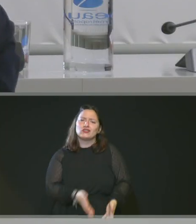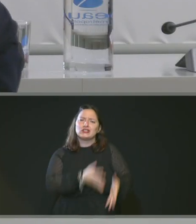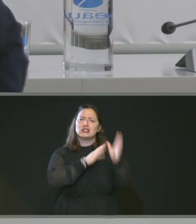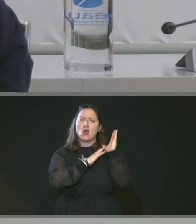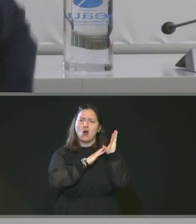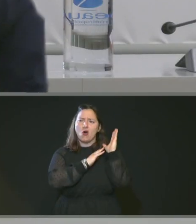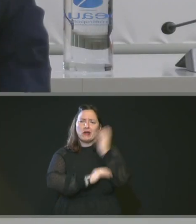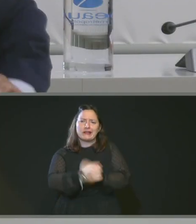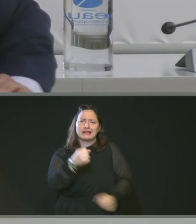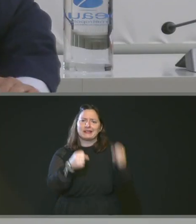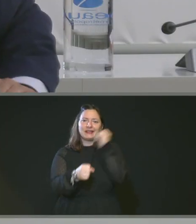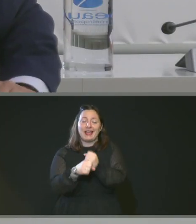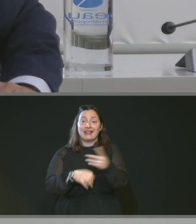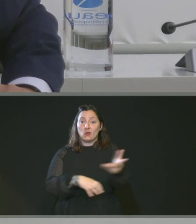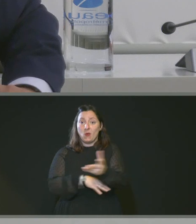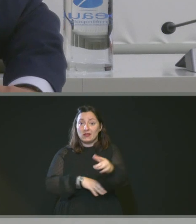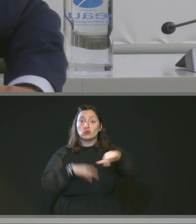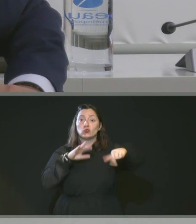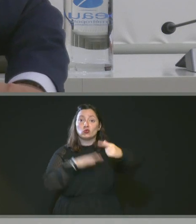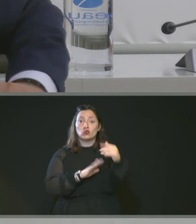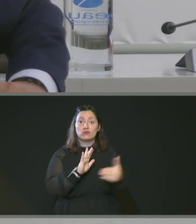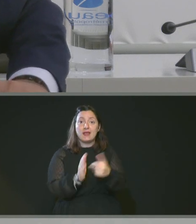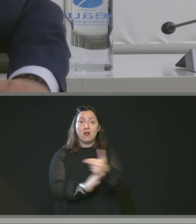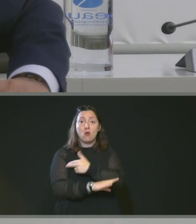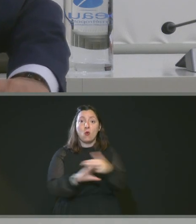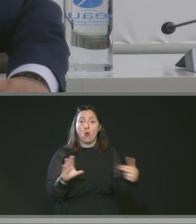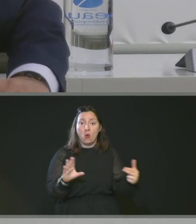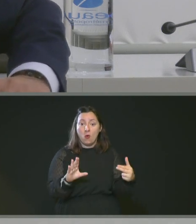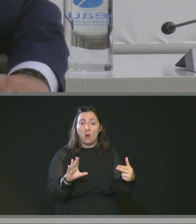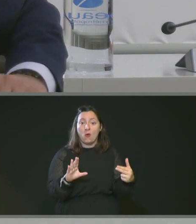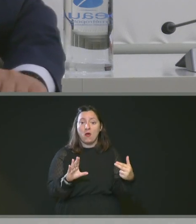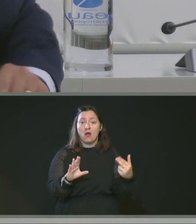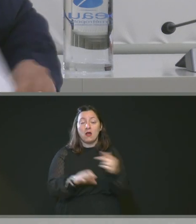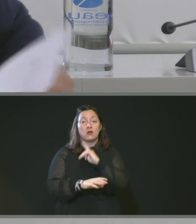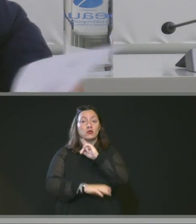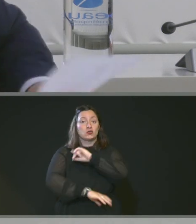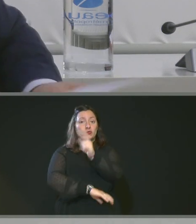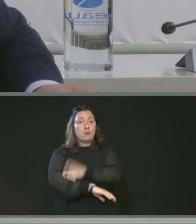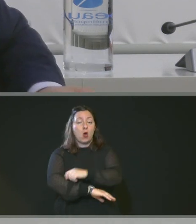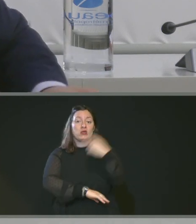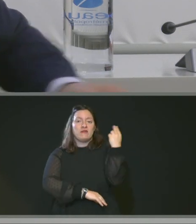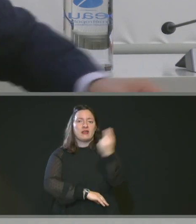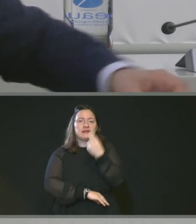Il s'agit d'attribuer une subvention de 12 000 euros à la ligne d'envente du sport universitaire.